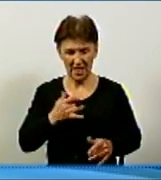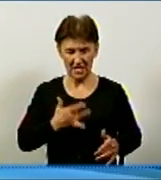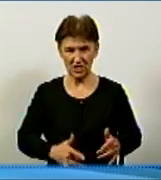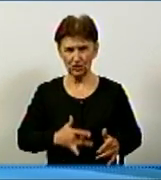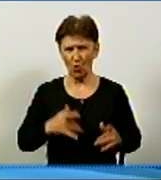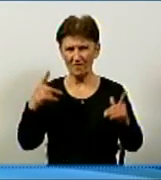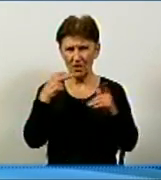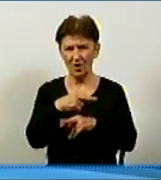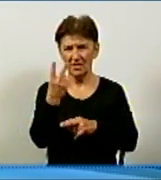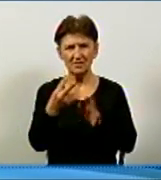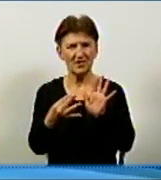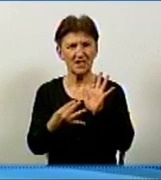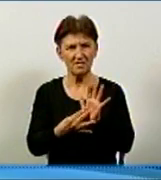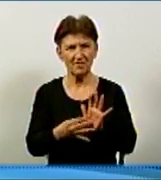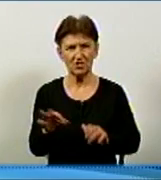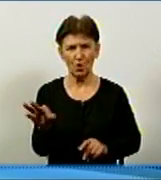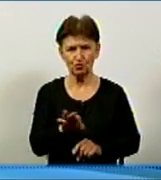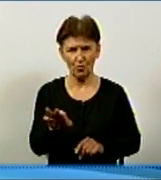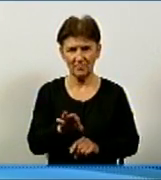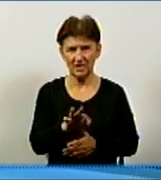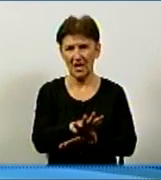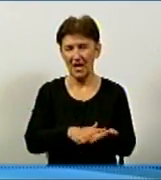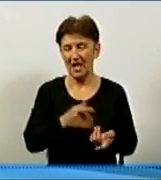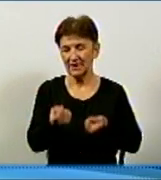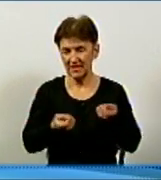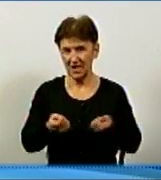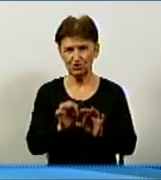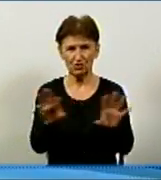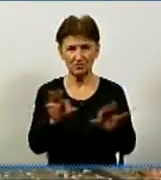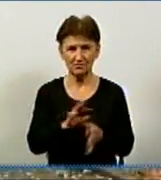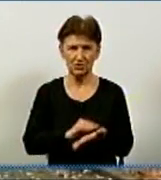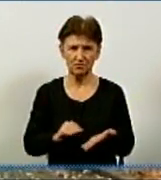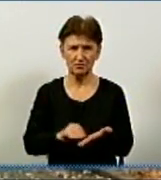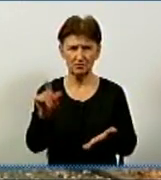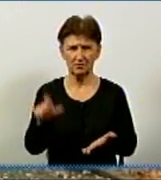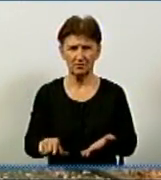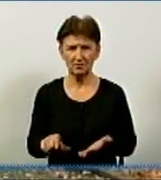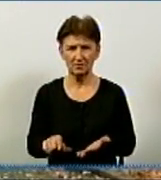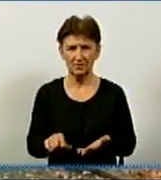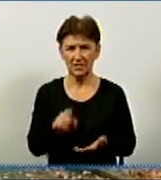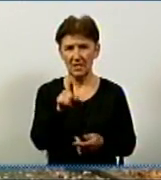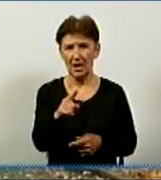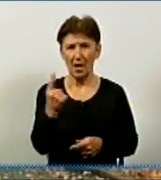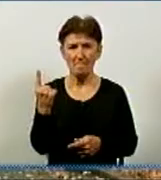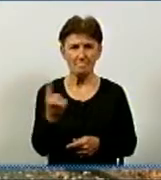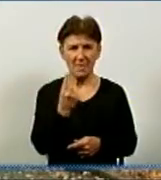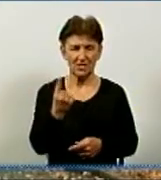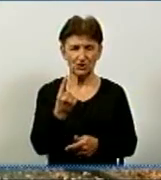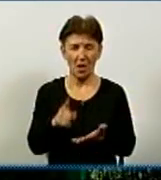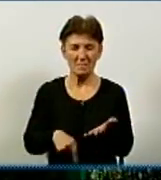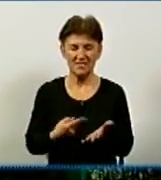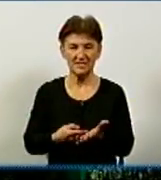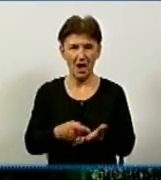29 жовтня. Детальніше розповість Ольга Проценко. Ось це перша міська лікарня, куди